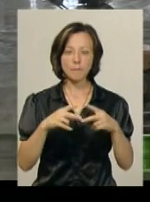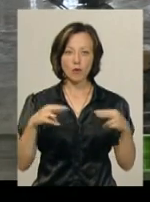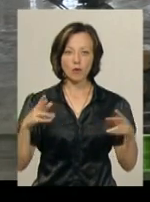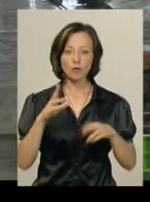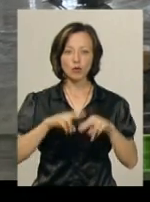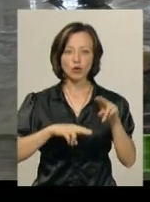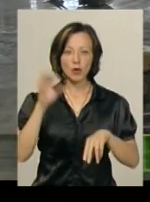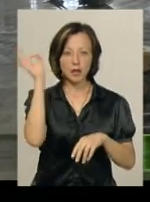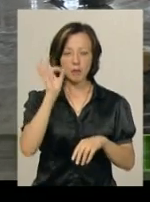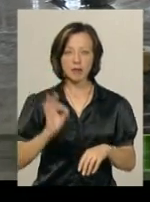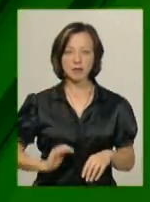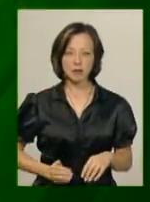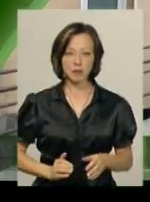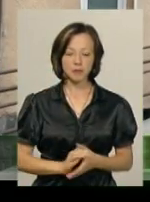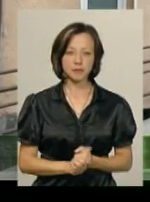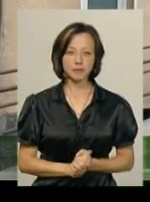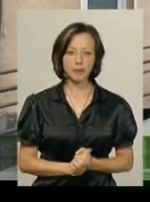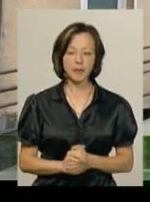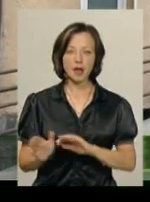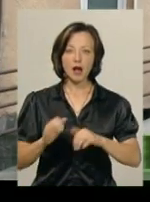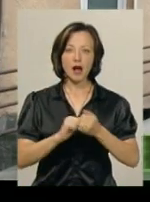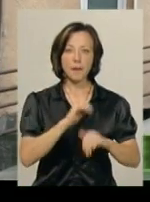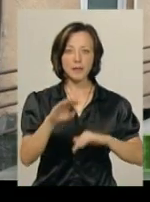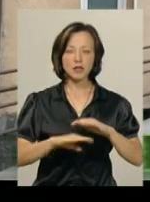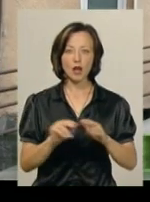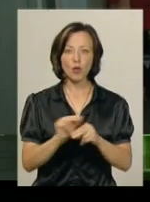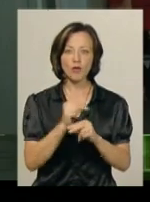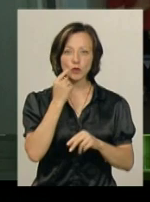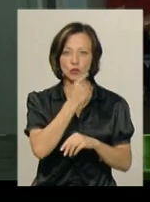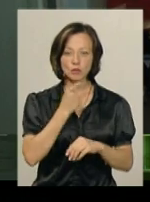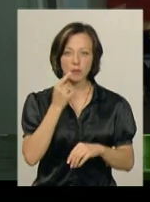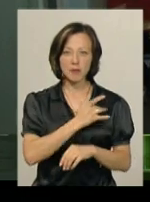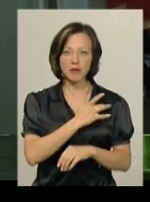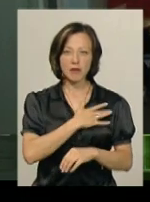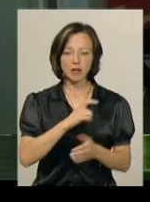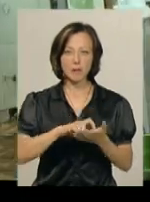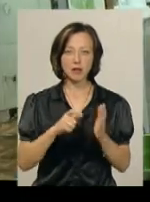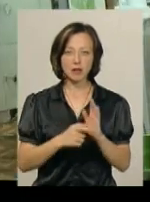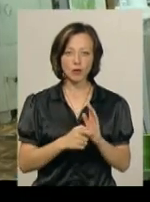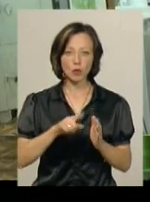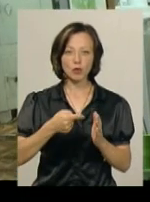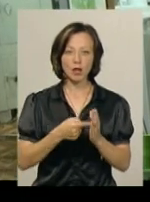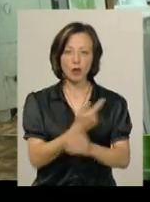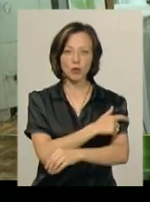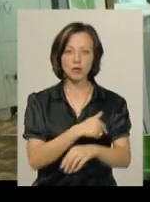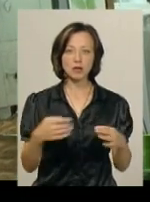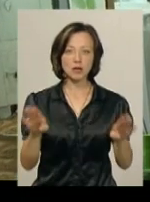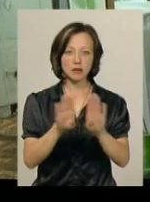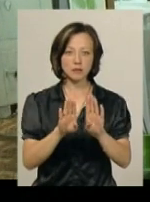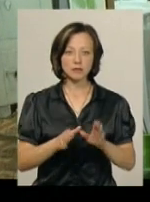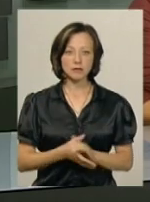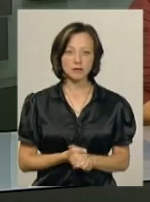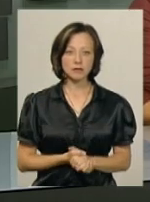який будує німецька компанія. Кам'янчани лікуватимуть зуби в приватних стоматологічних кабінетах, комунальну поліклініку закривають.